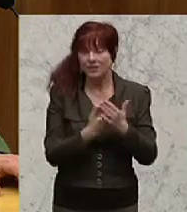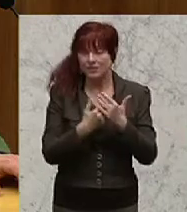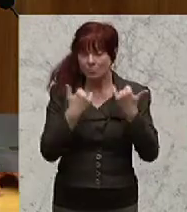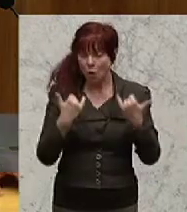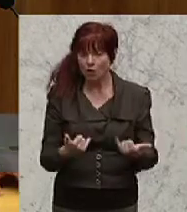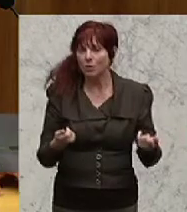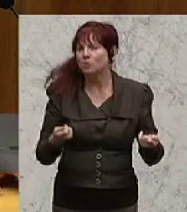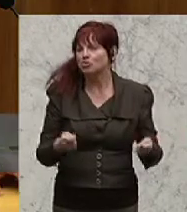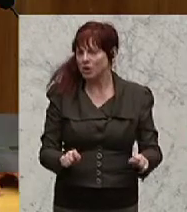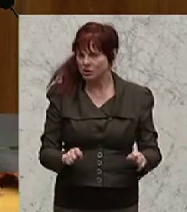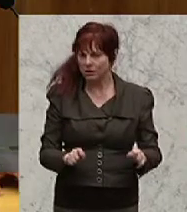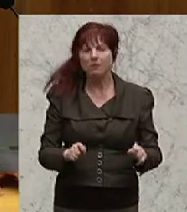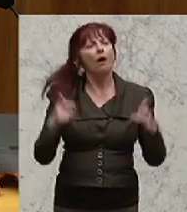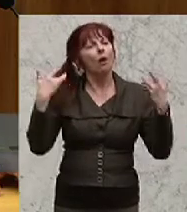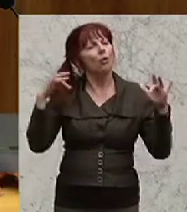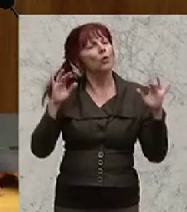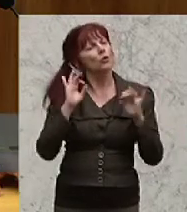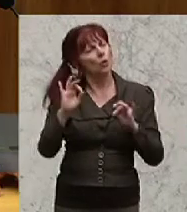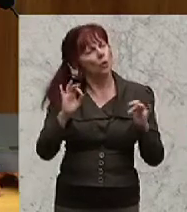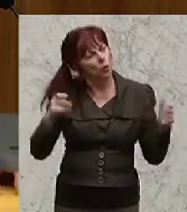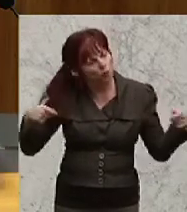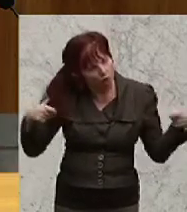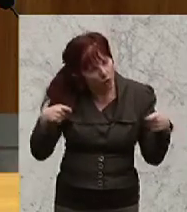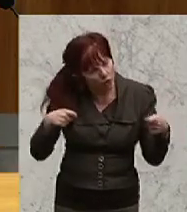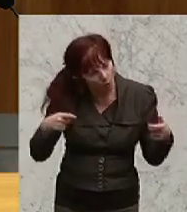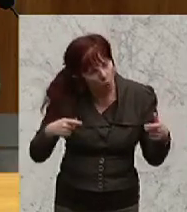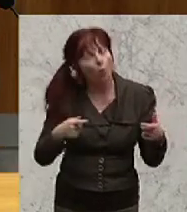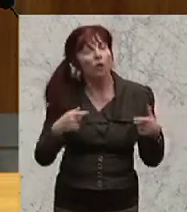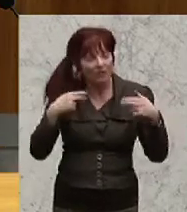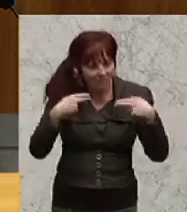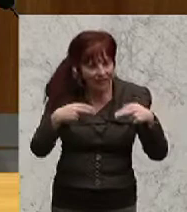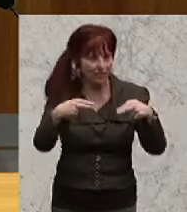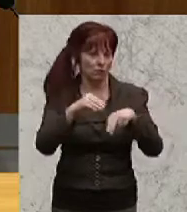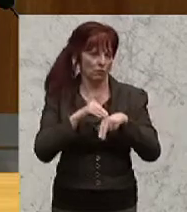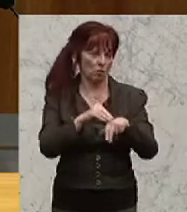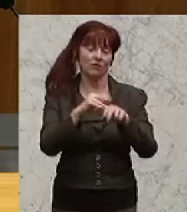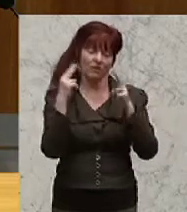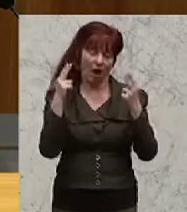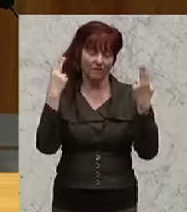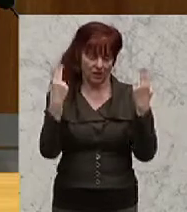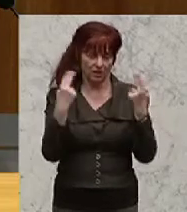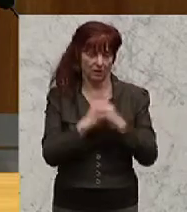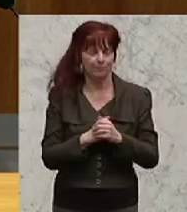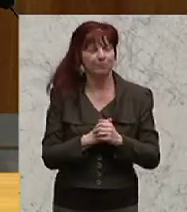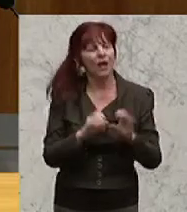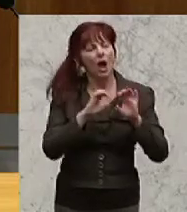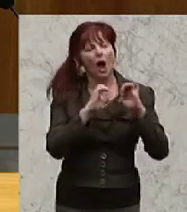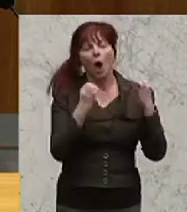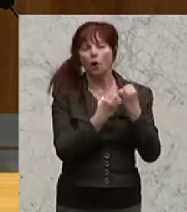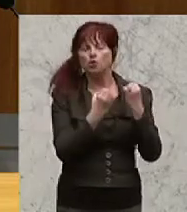Fortführung von einem Kulturgut, der Förderung eines Kulturguts, die tatsächlich wichtig ist. Die Ausschussfeststellung